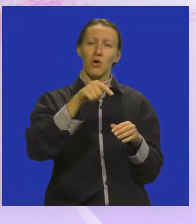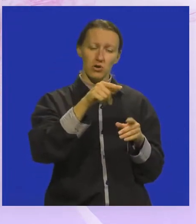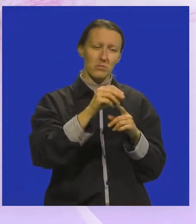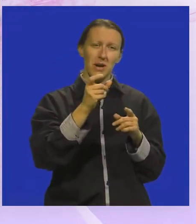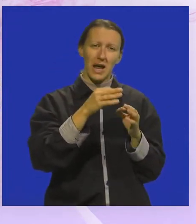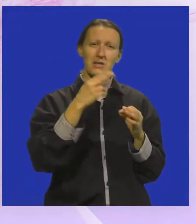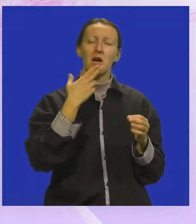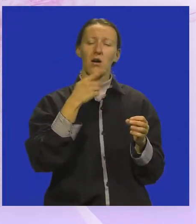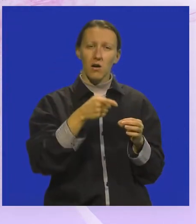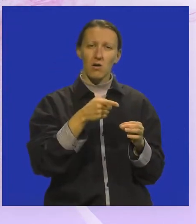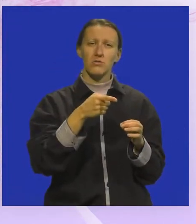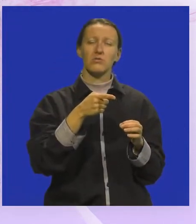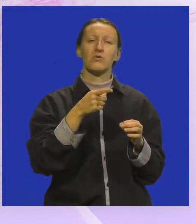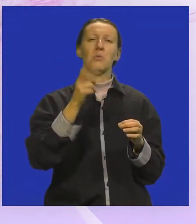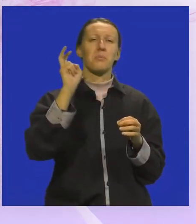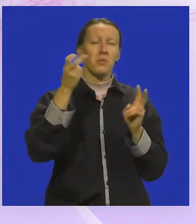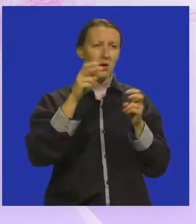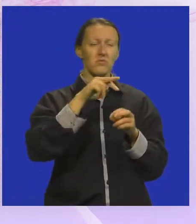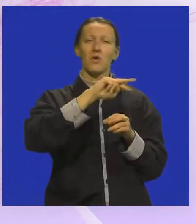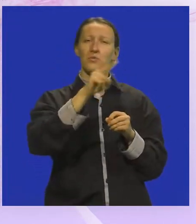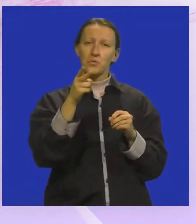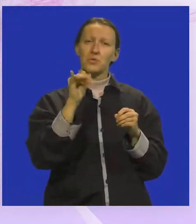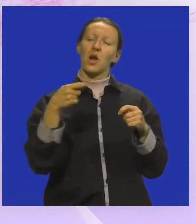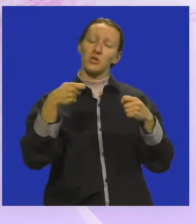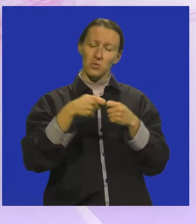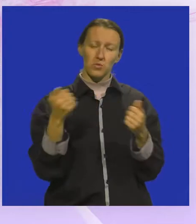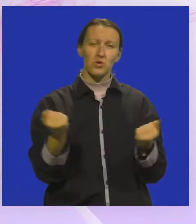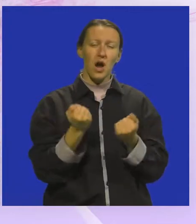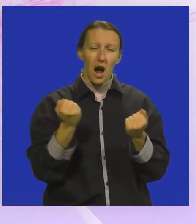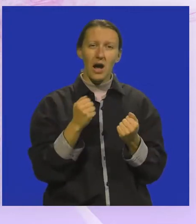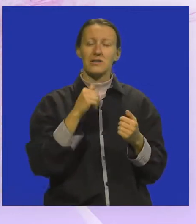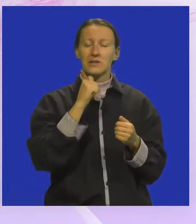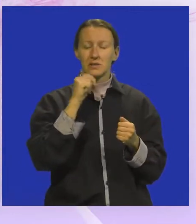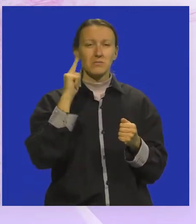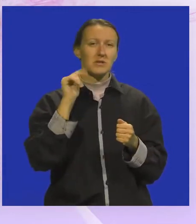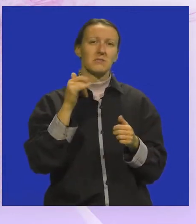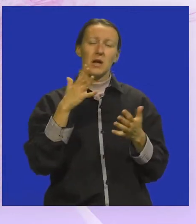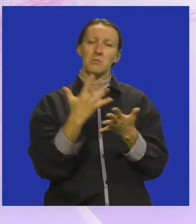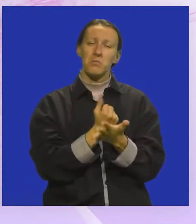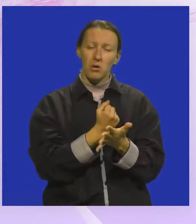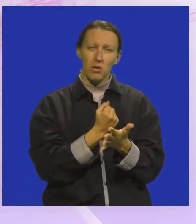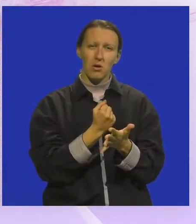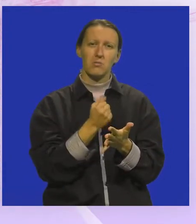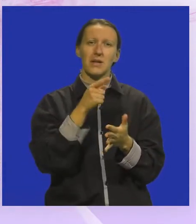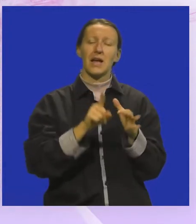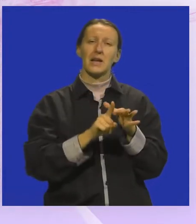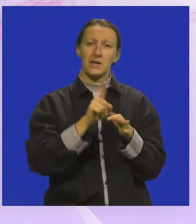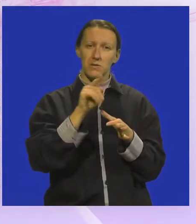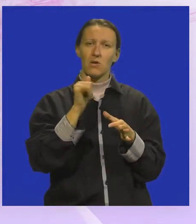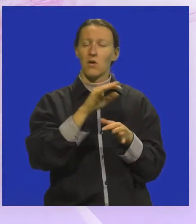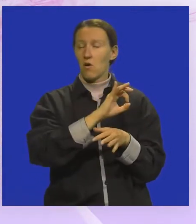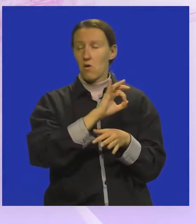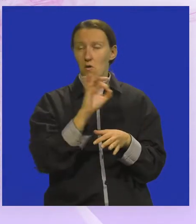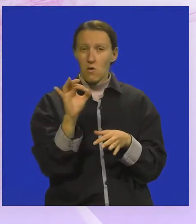placu, koji su pozvali ostale da se uključuju u akciju. Mislim da je pobjeda i taj rezultat koji je